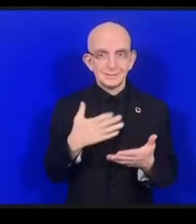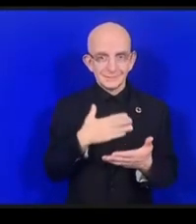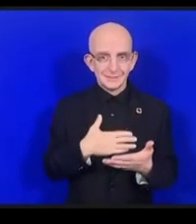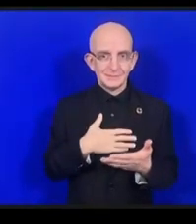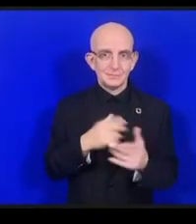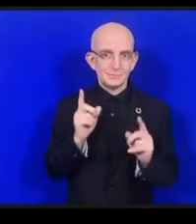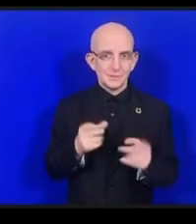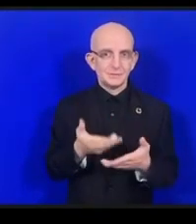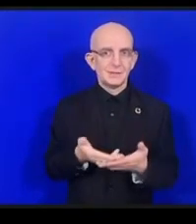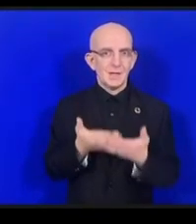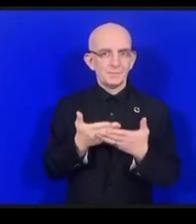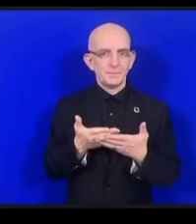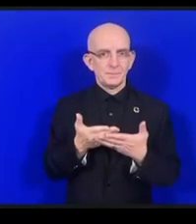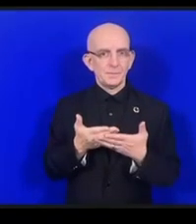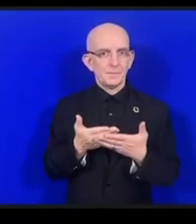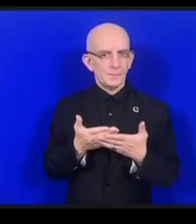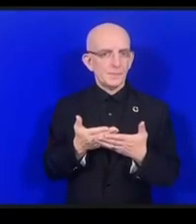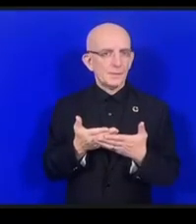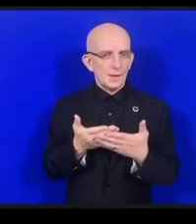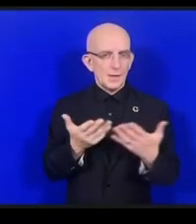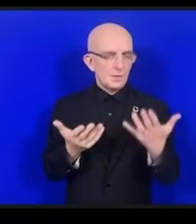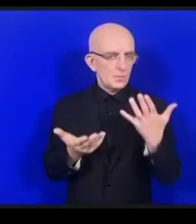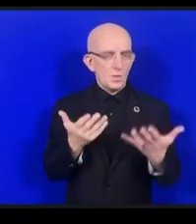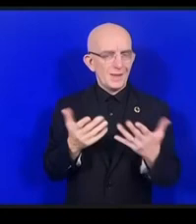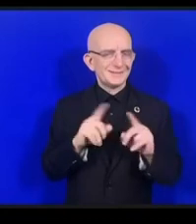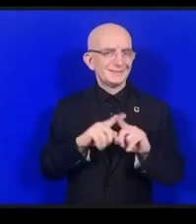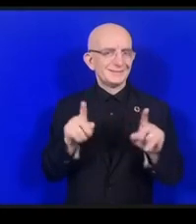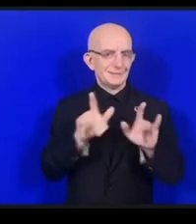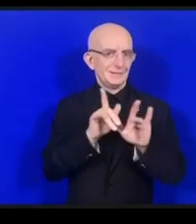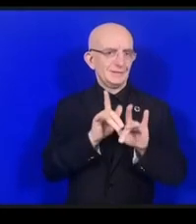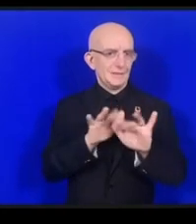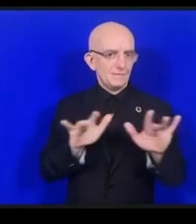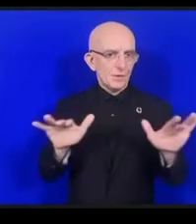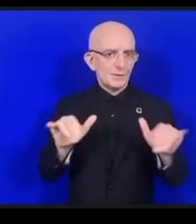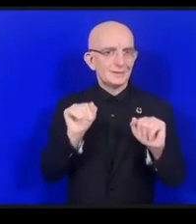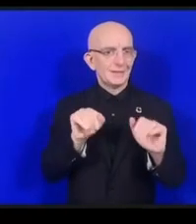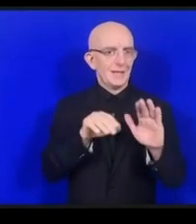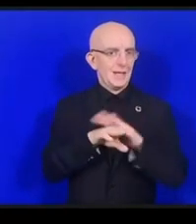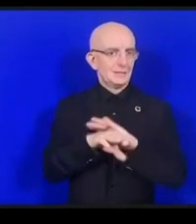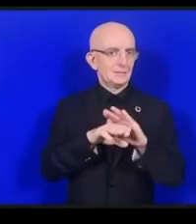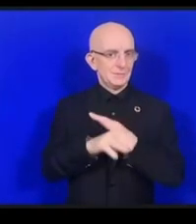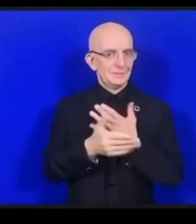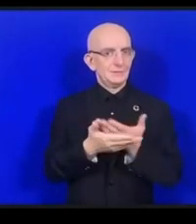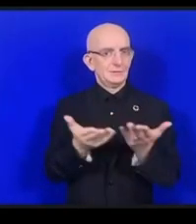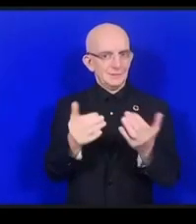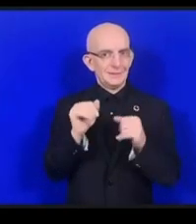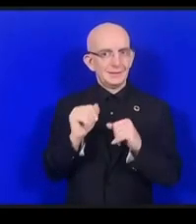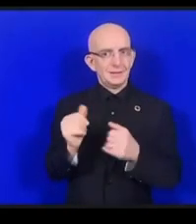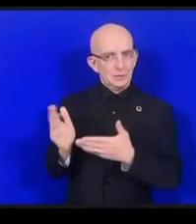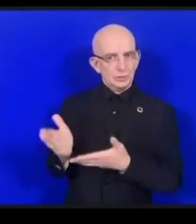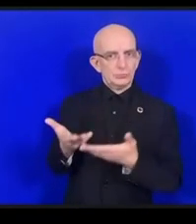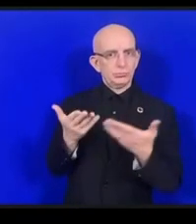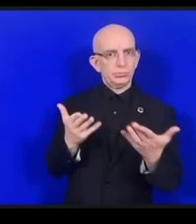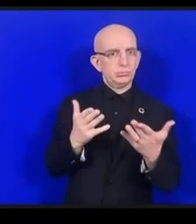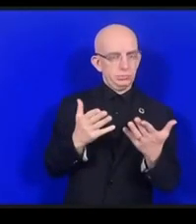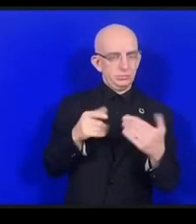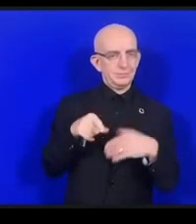なくして多様性のあるアクセシビリティそしてデジタル格差を